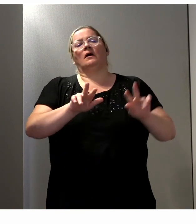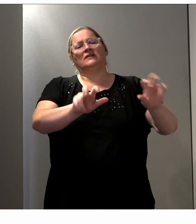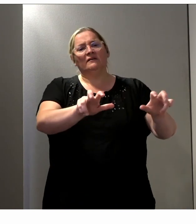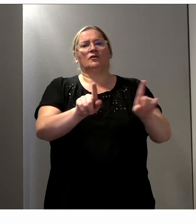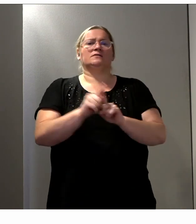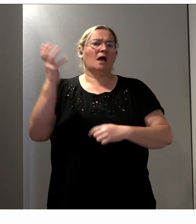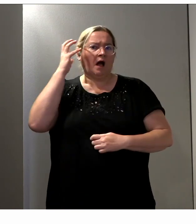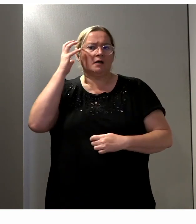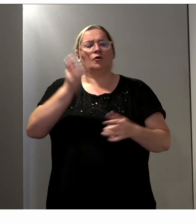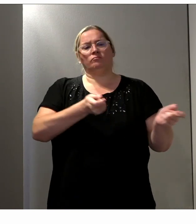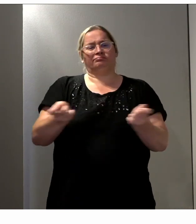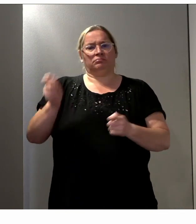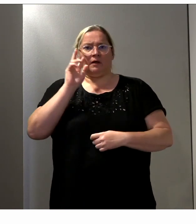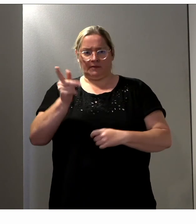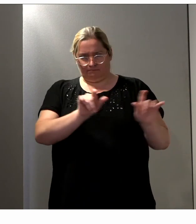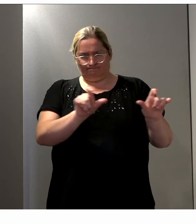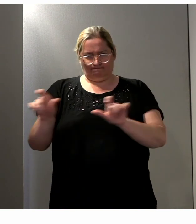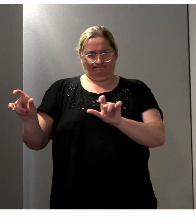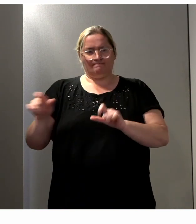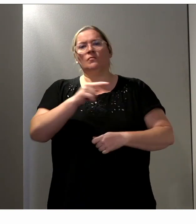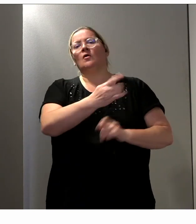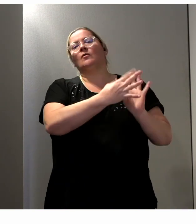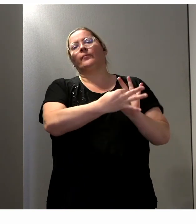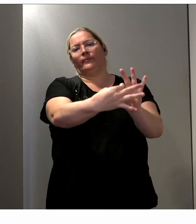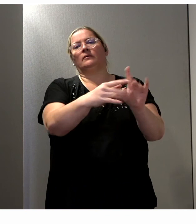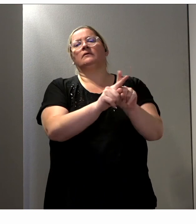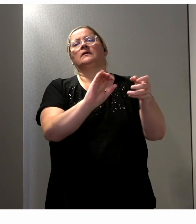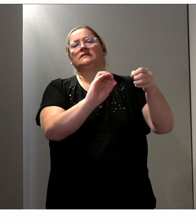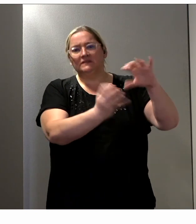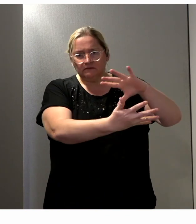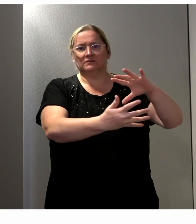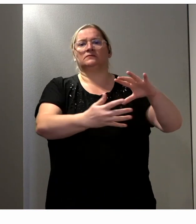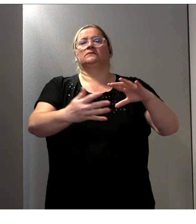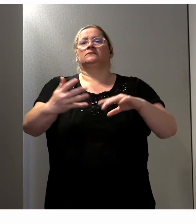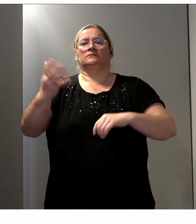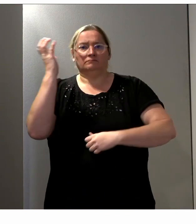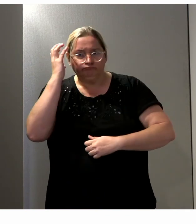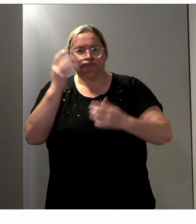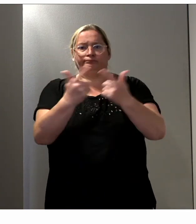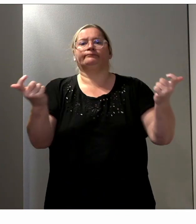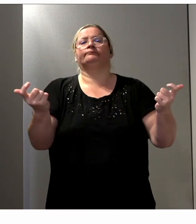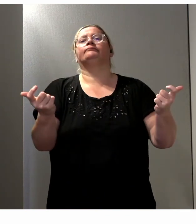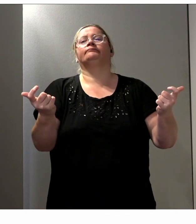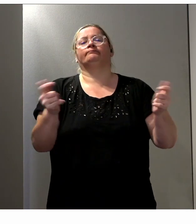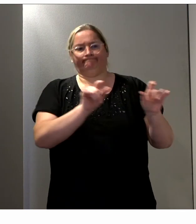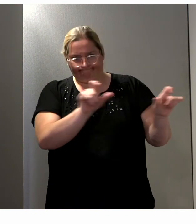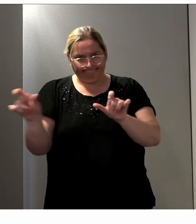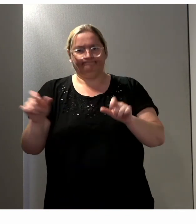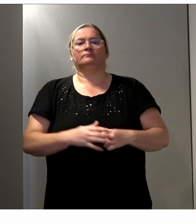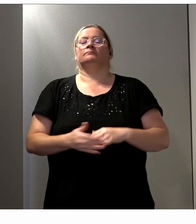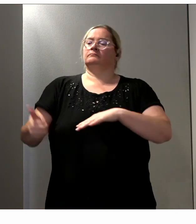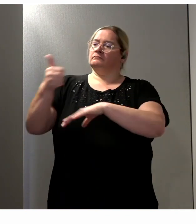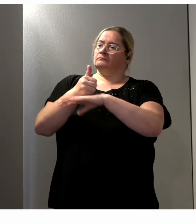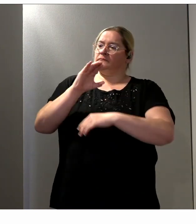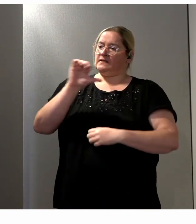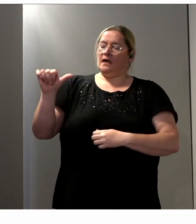télévision et radio, et qui ont des prolongements numériques. Et ce que le Conseil fait, c